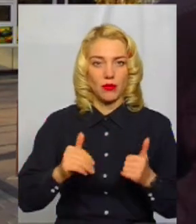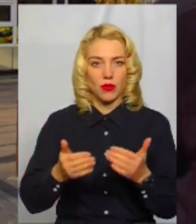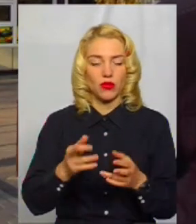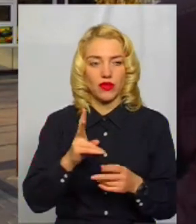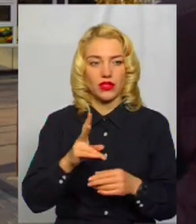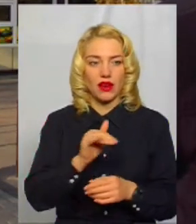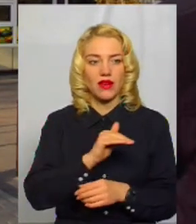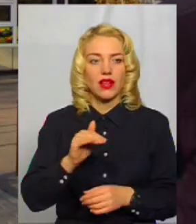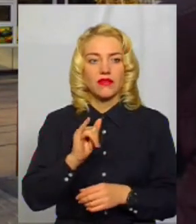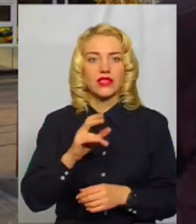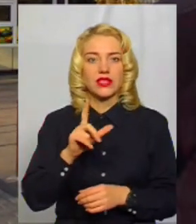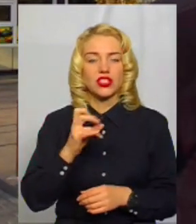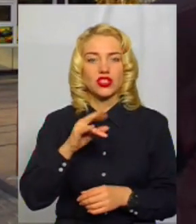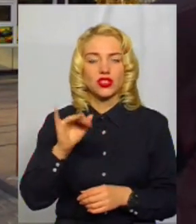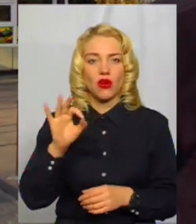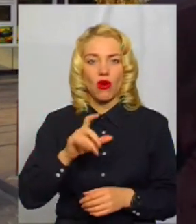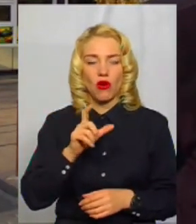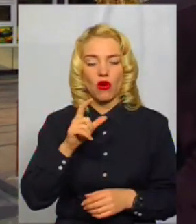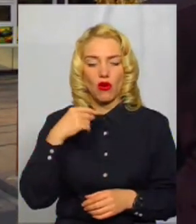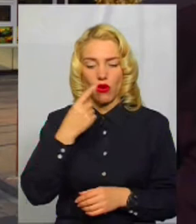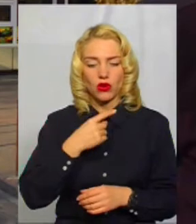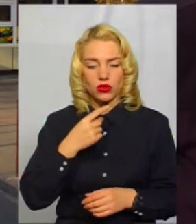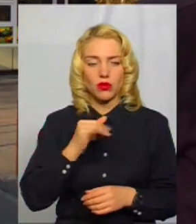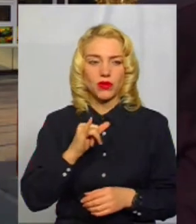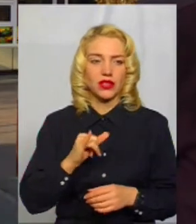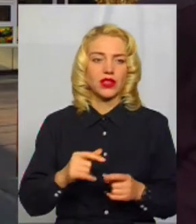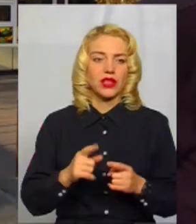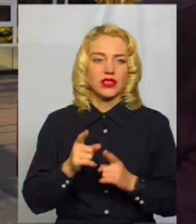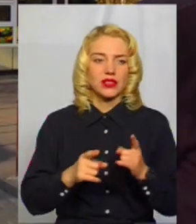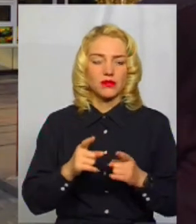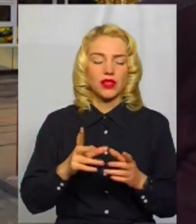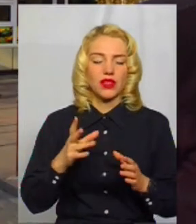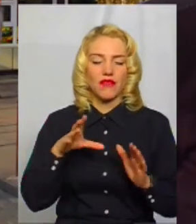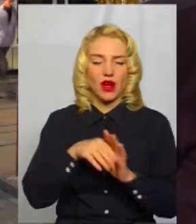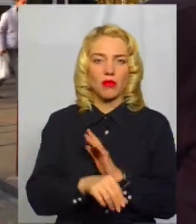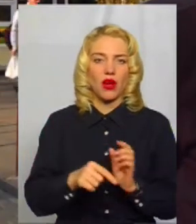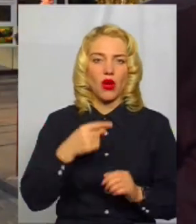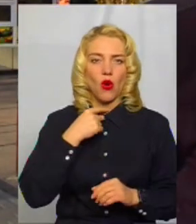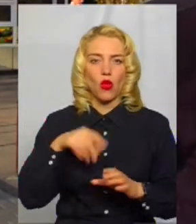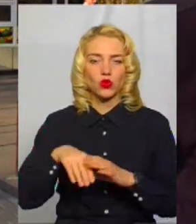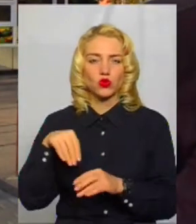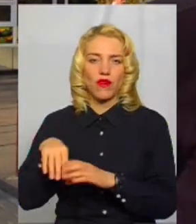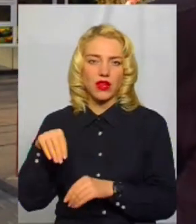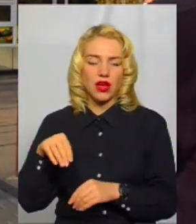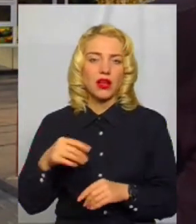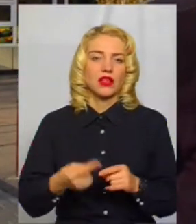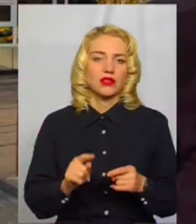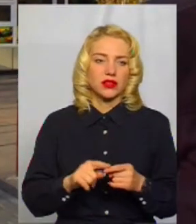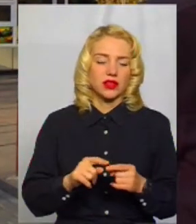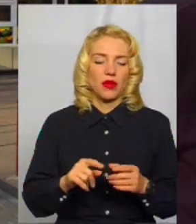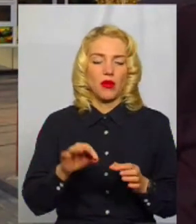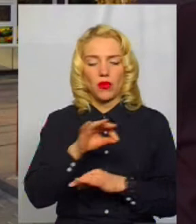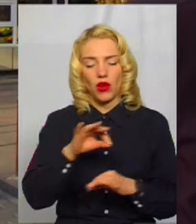як фізичні особи, такі зміни. Відбувалося голосування і в рамках голосування ці проєкти здобули